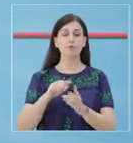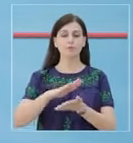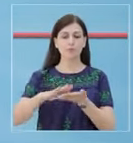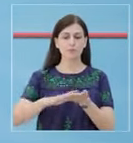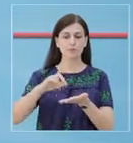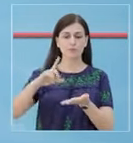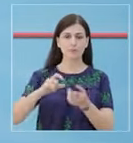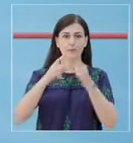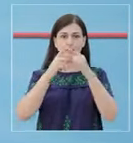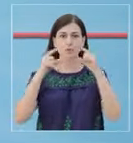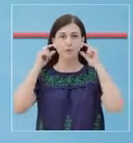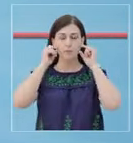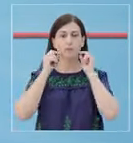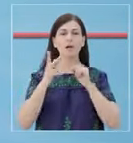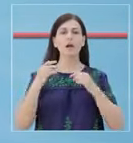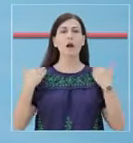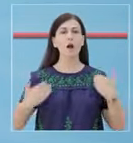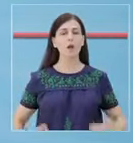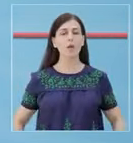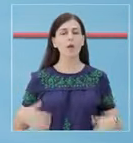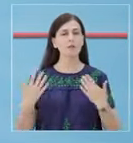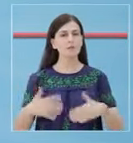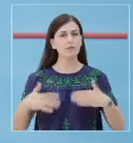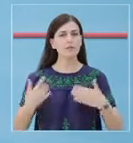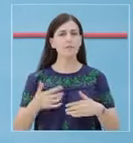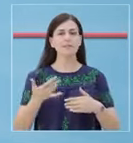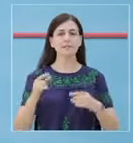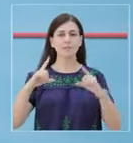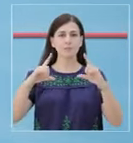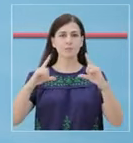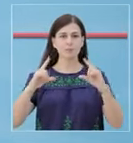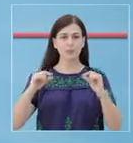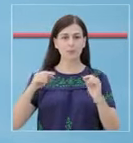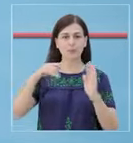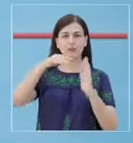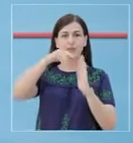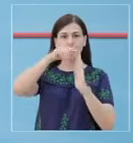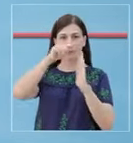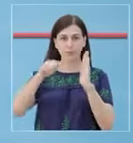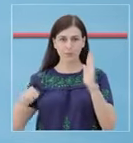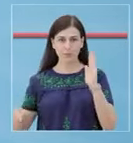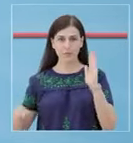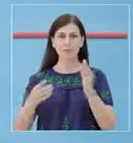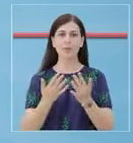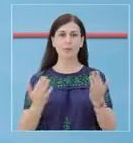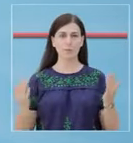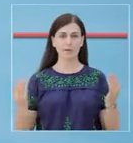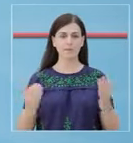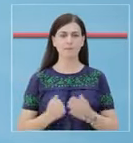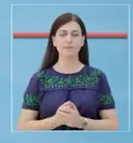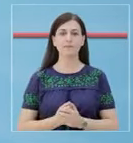respektimi distancimi social, ruajt e higienës personale, ka ruajtur një rol të rëndësishën në paracitin e një kurbe